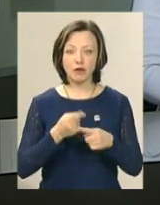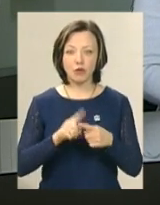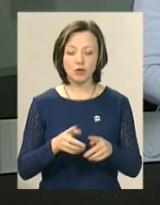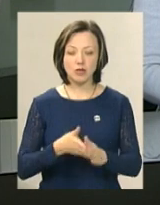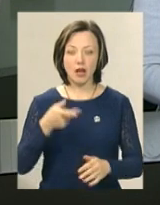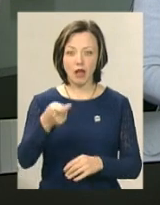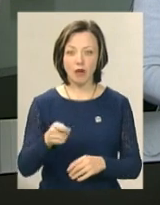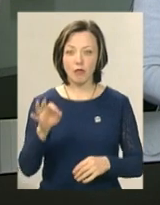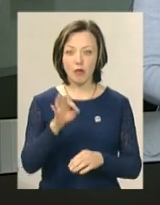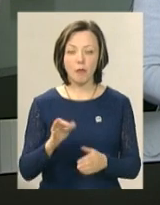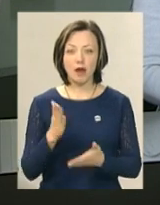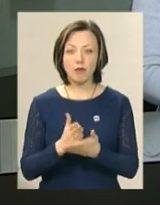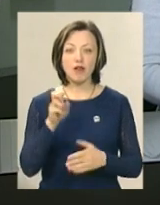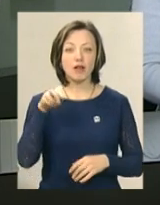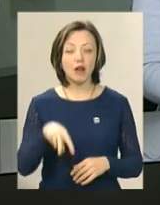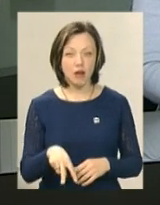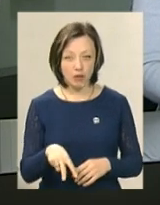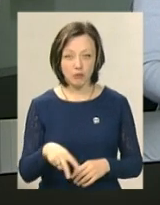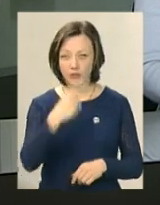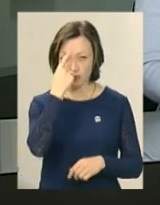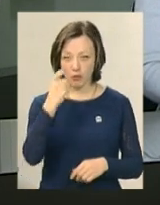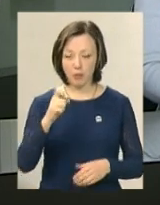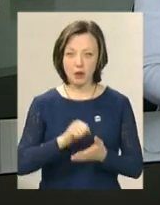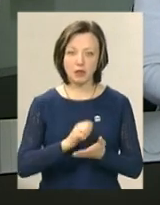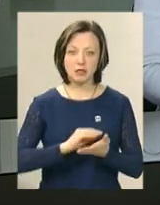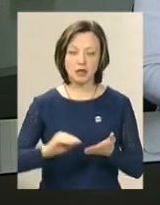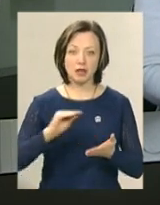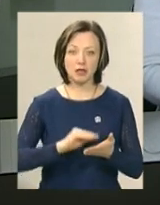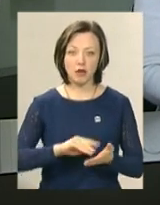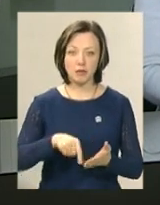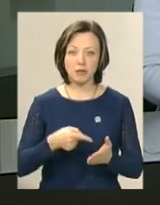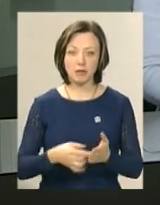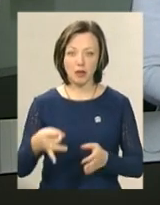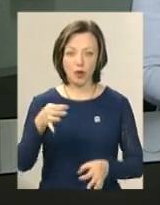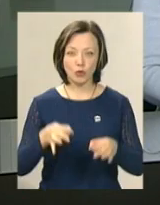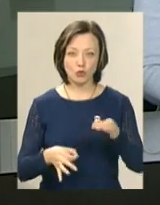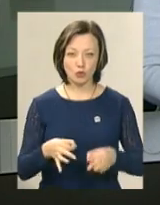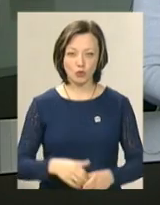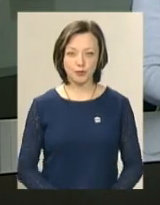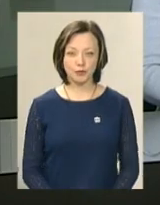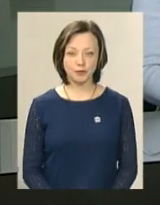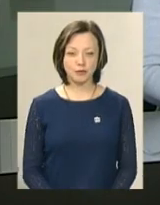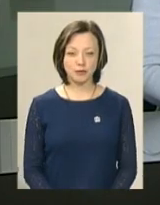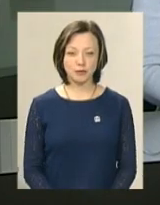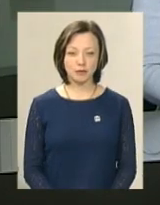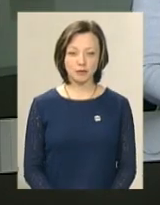заява про перебування на лікарняному. Про це повідомила прес-секретар Хмельницького міськрайонного суду Алла Плінська.